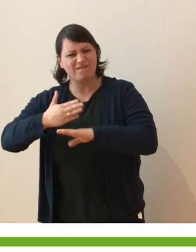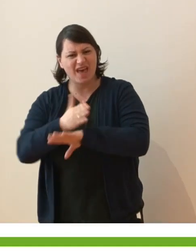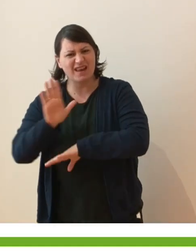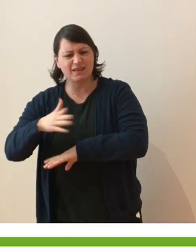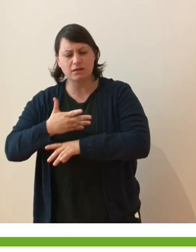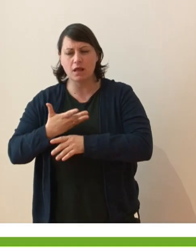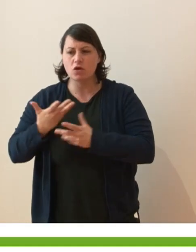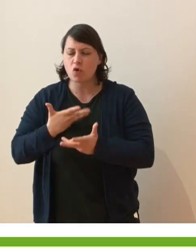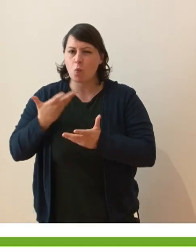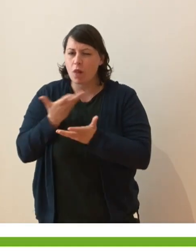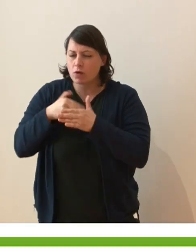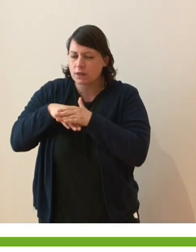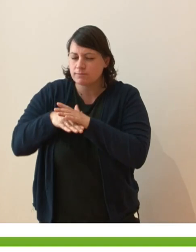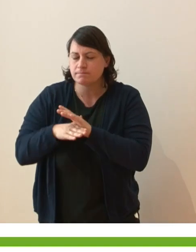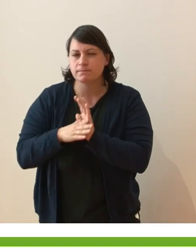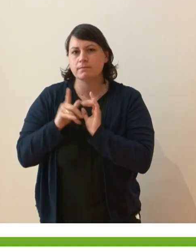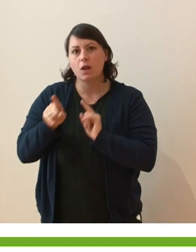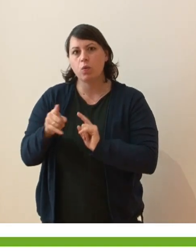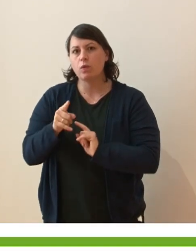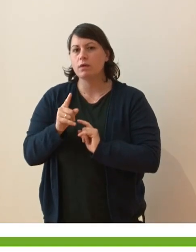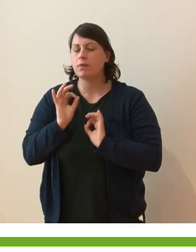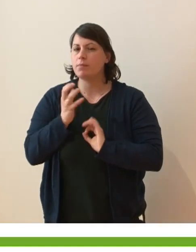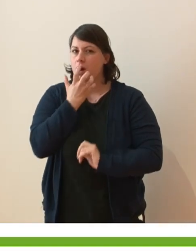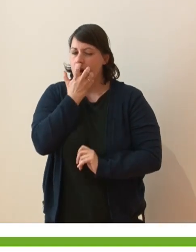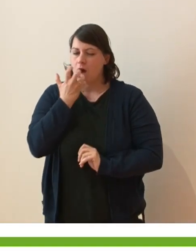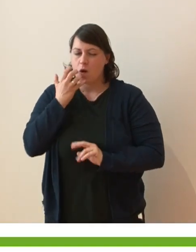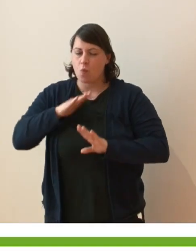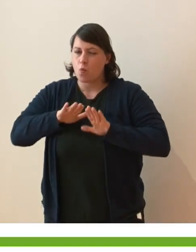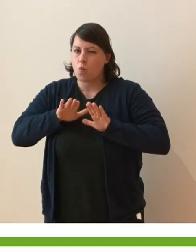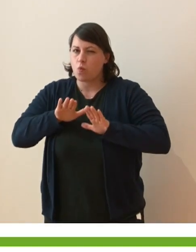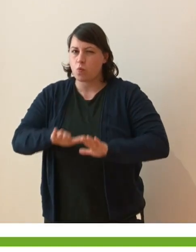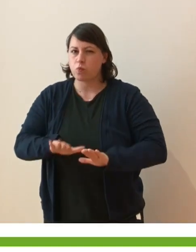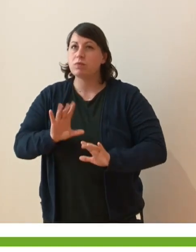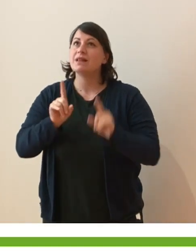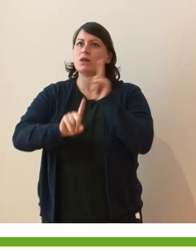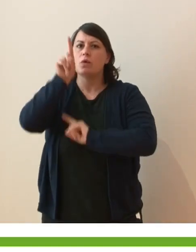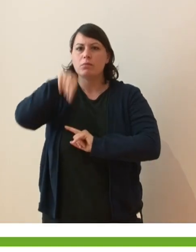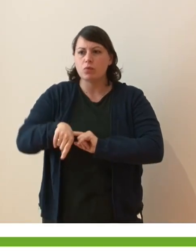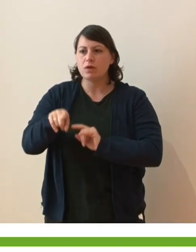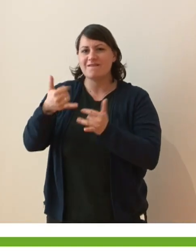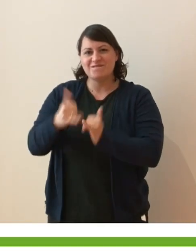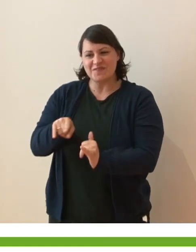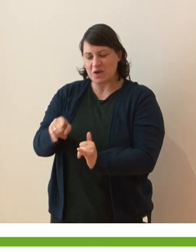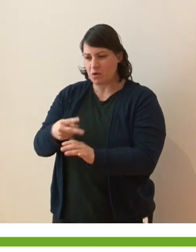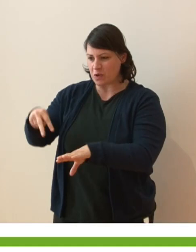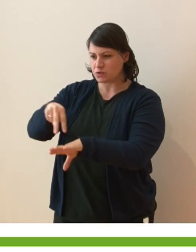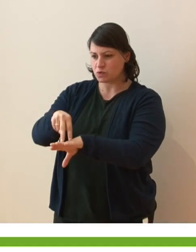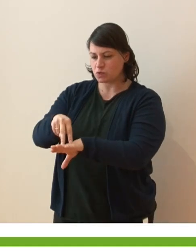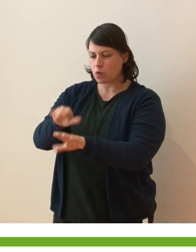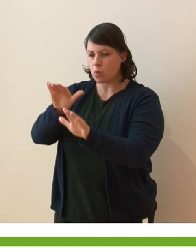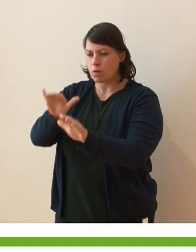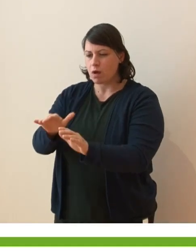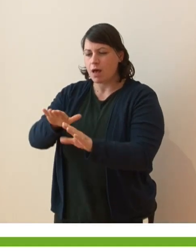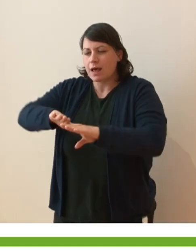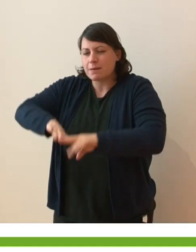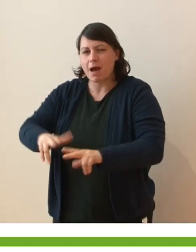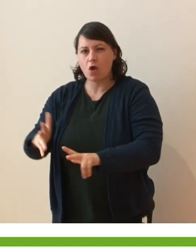che Dio custodisce gelosamente nella risurrezione del figlio. è il fatto che anche dentro la